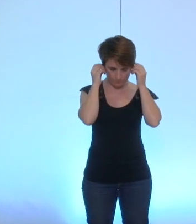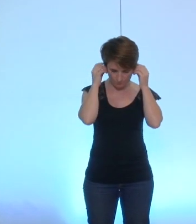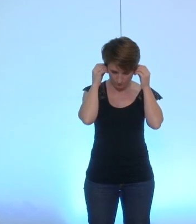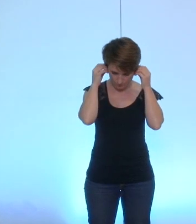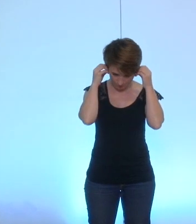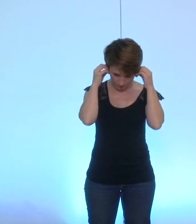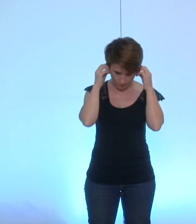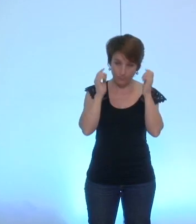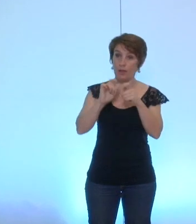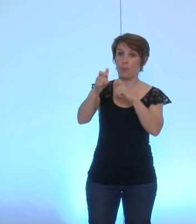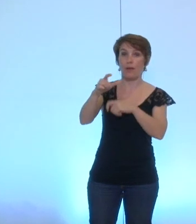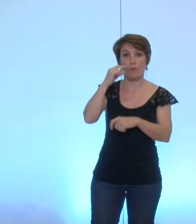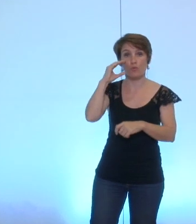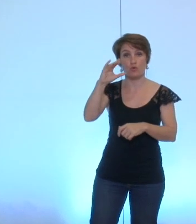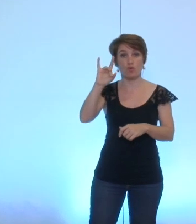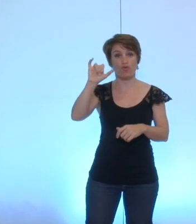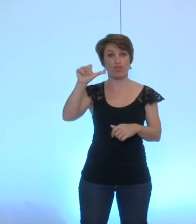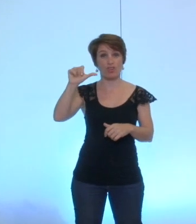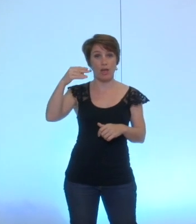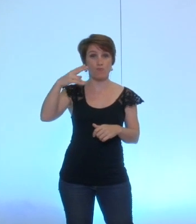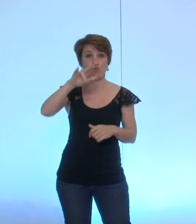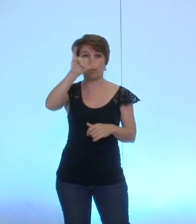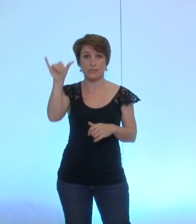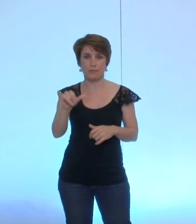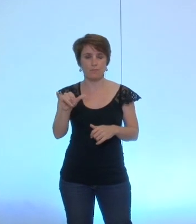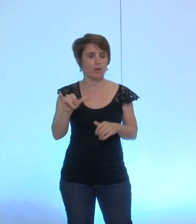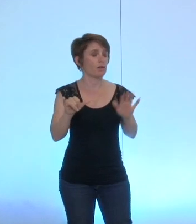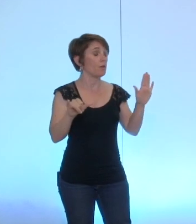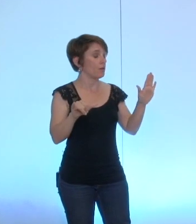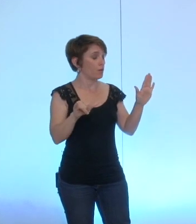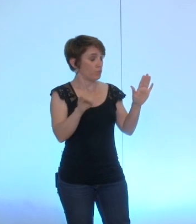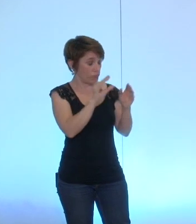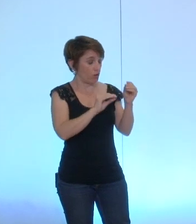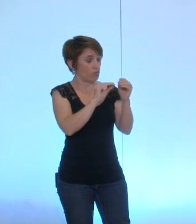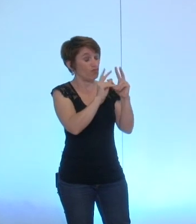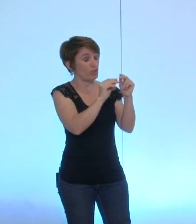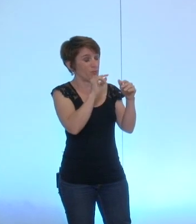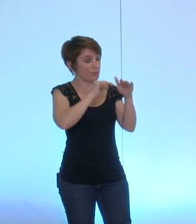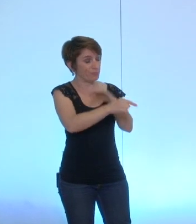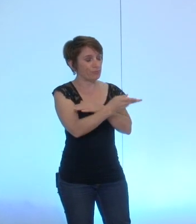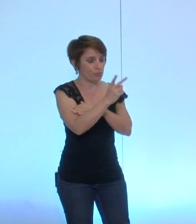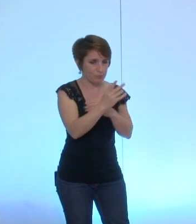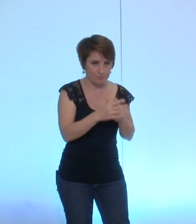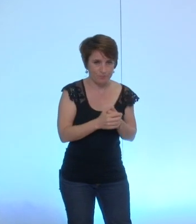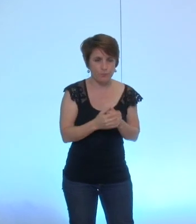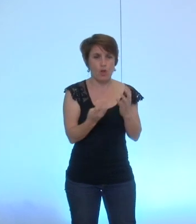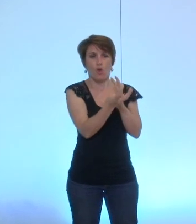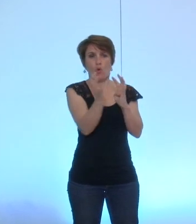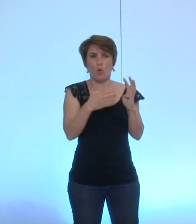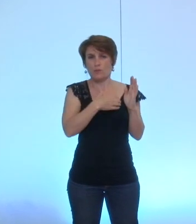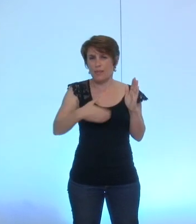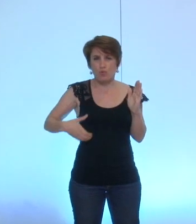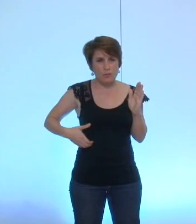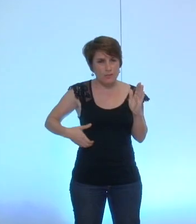Monsieur Chiamussier petite précision la question n'est pas de savoir si le conseil municipal ne peut pas